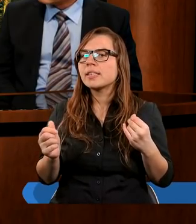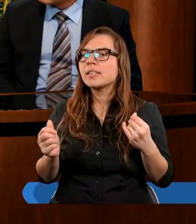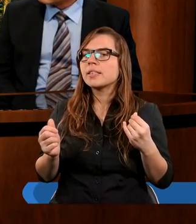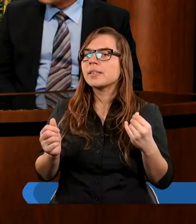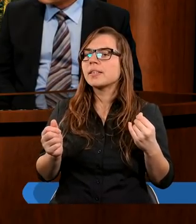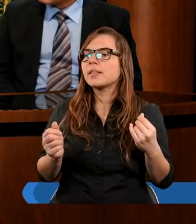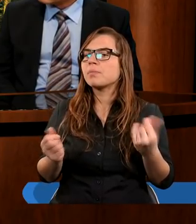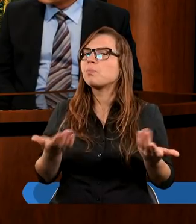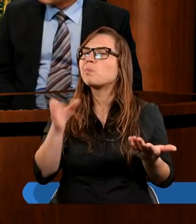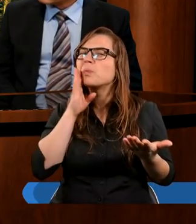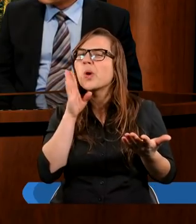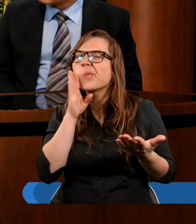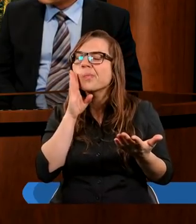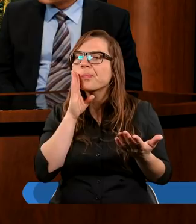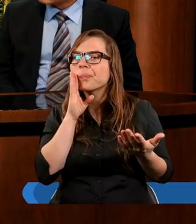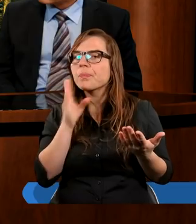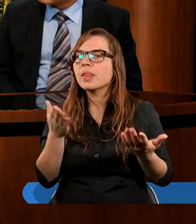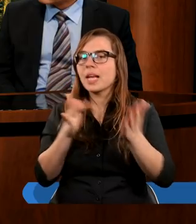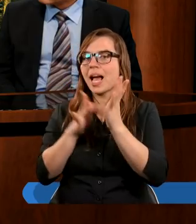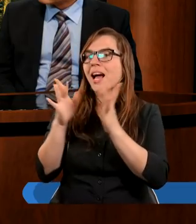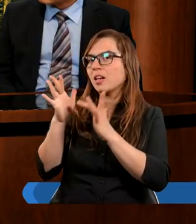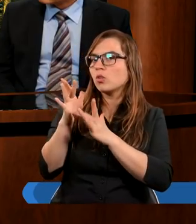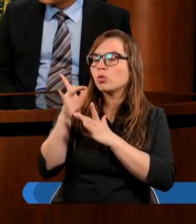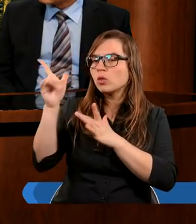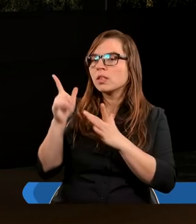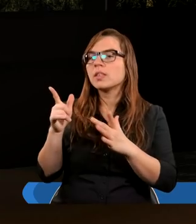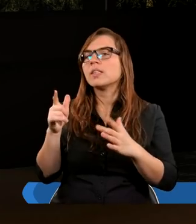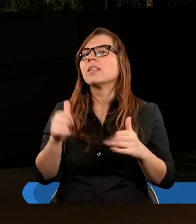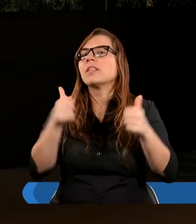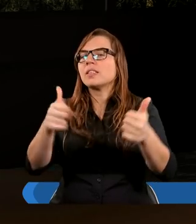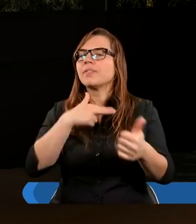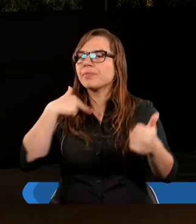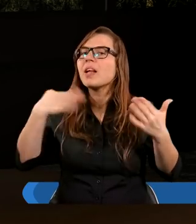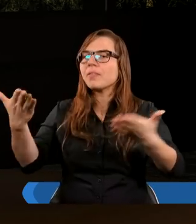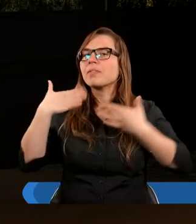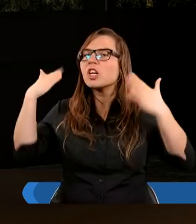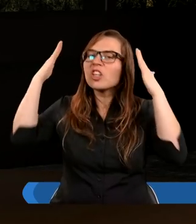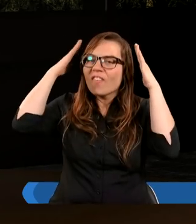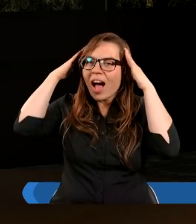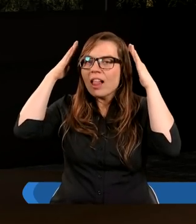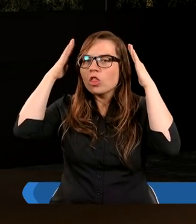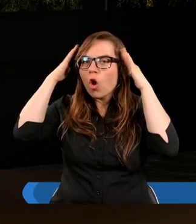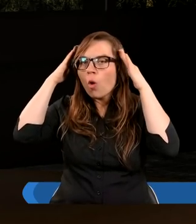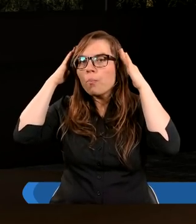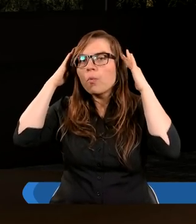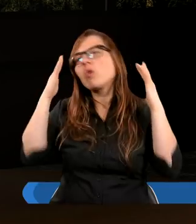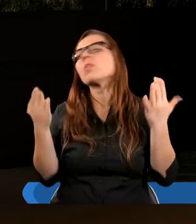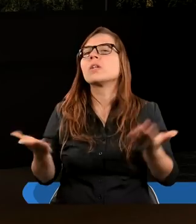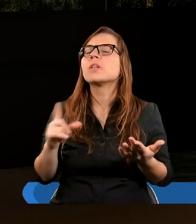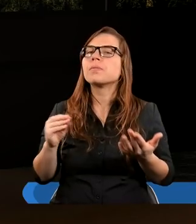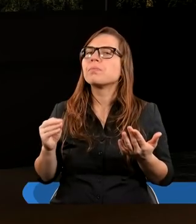że jakby Pan Jezus sprawia w nas świadomość taką, że